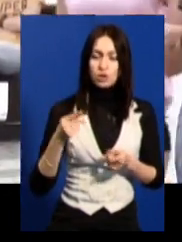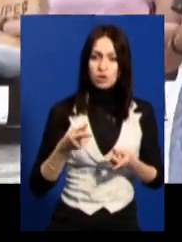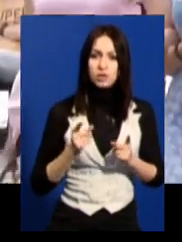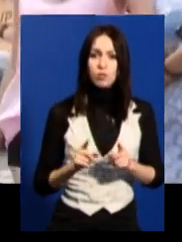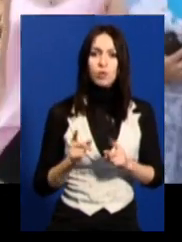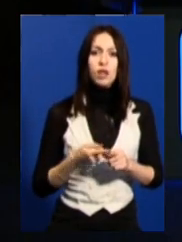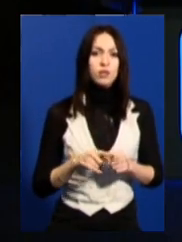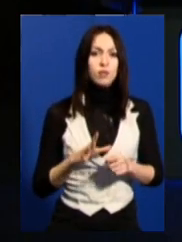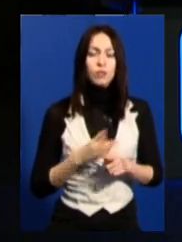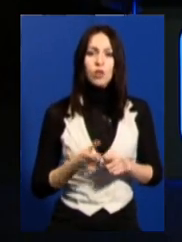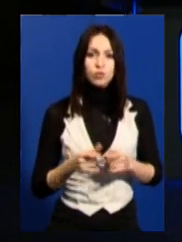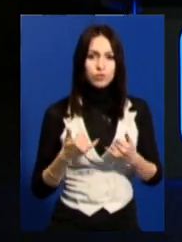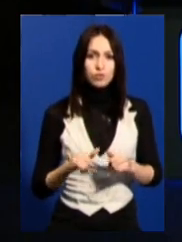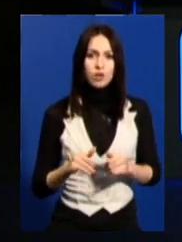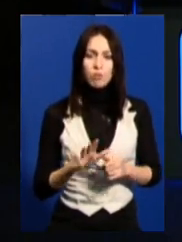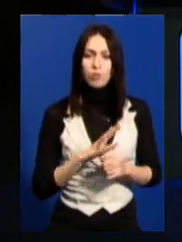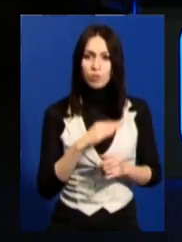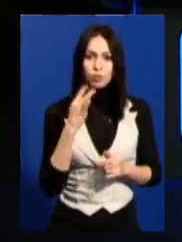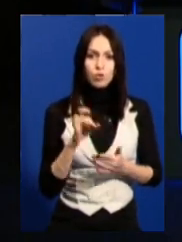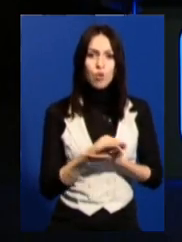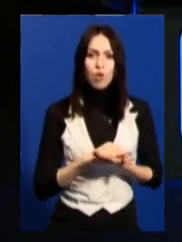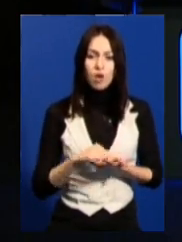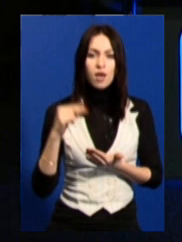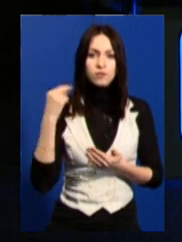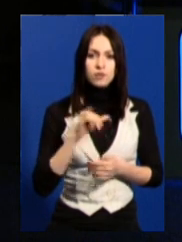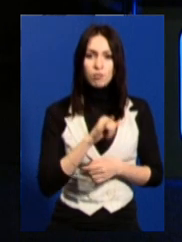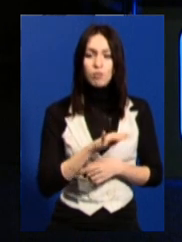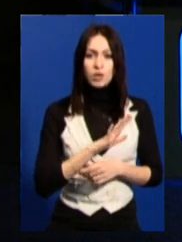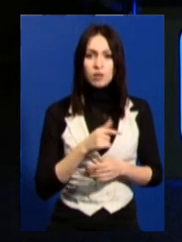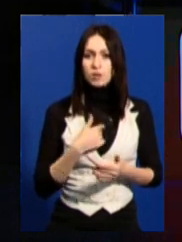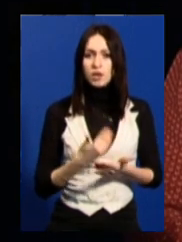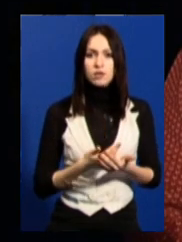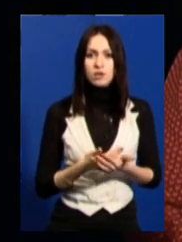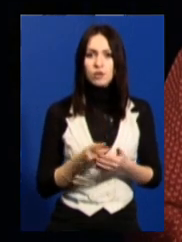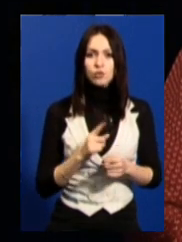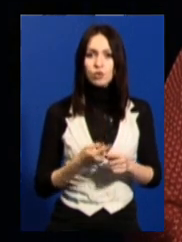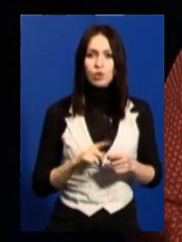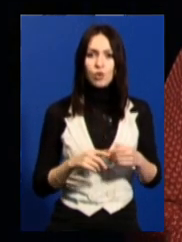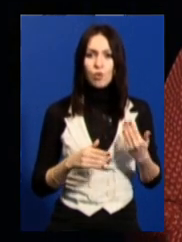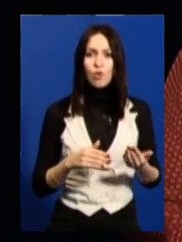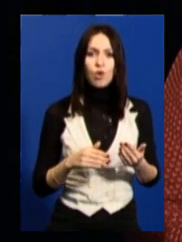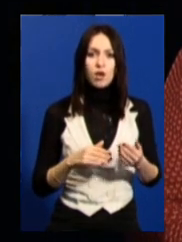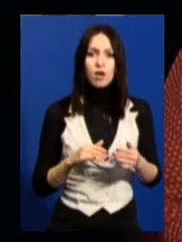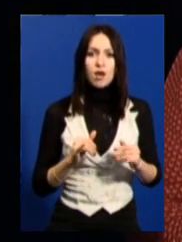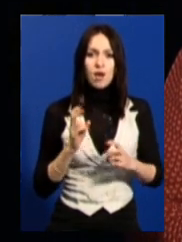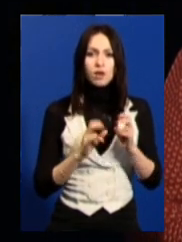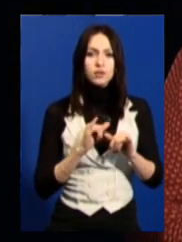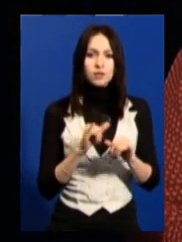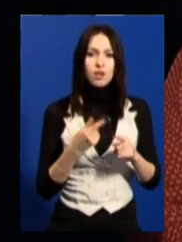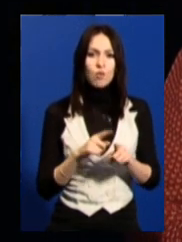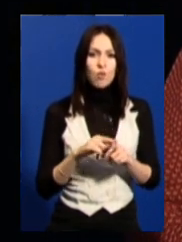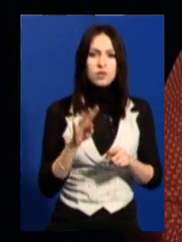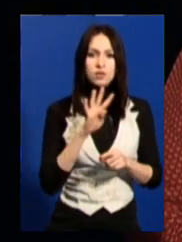Це було дуже дивно, я був багато разів в Запоріжжі, і мені здавалося, таке індустріальне, сіре,